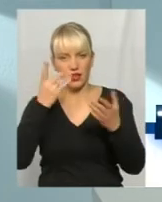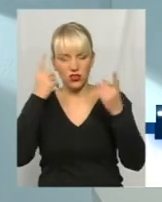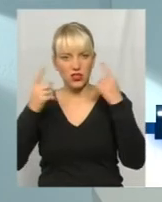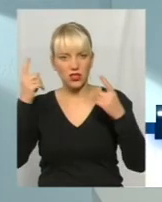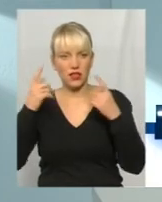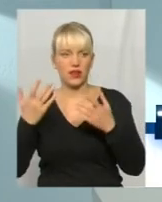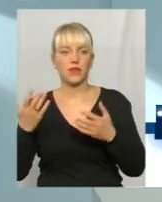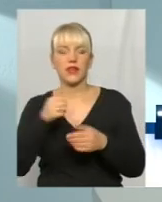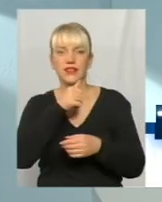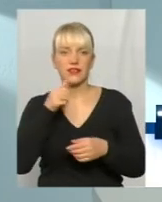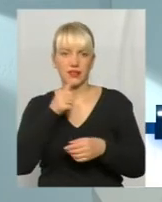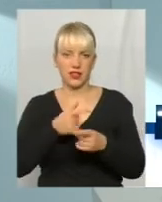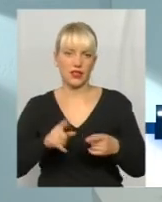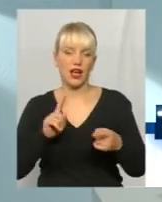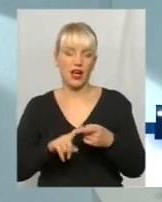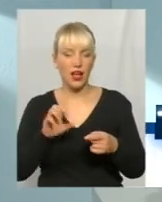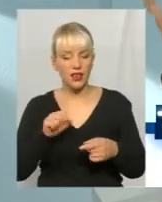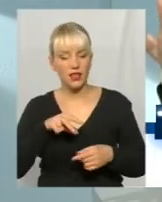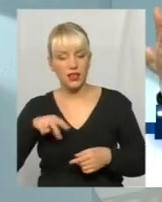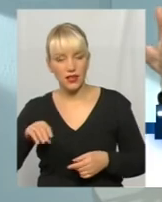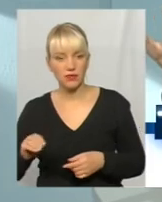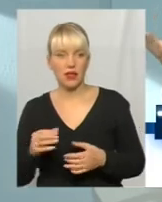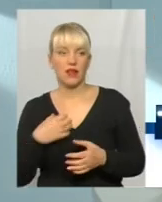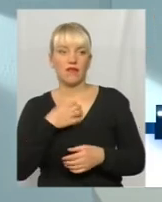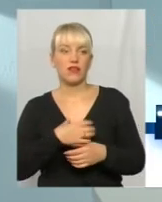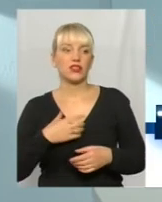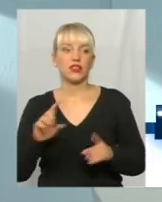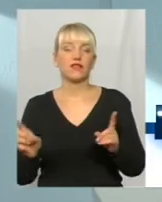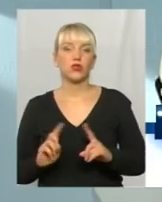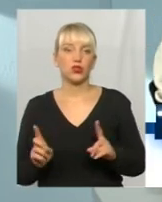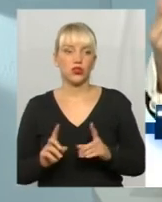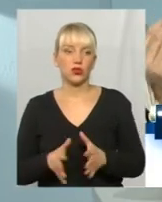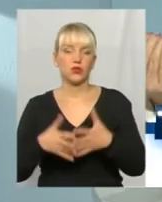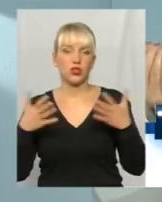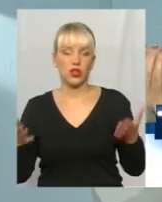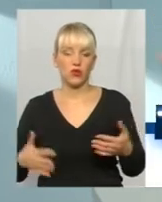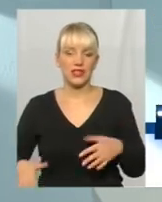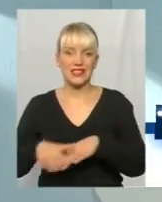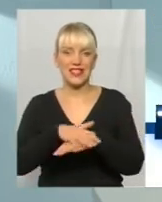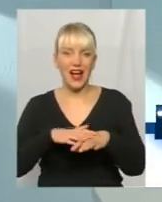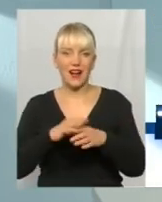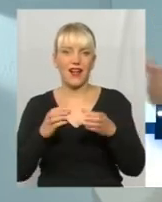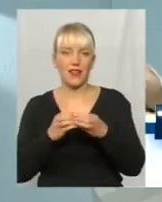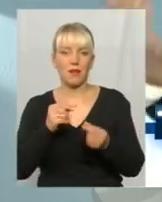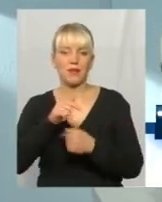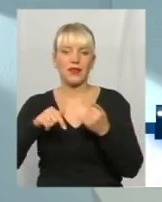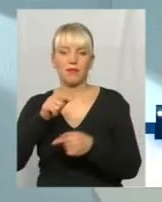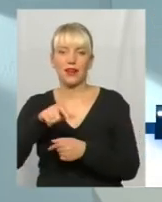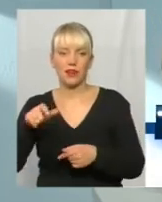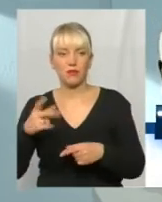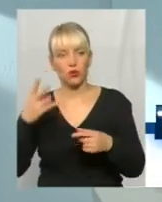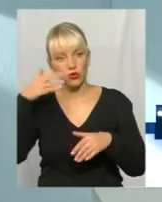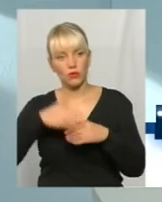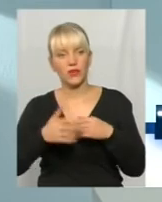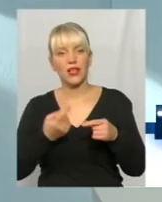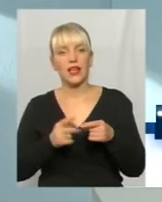знають, як в цьому брати участь. Але важливо, щоб дуже широкий загал підприємців зрозумів, як це відбувається.